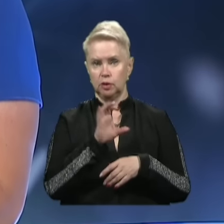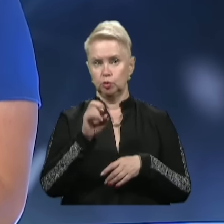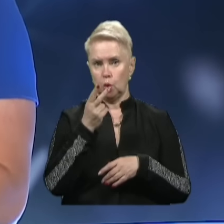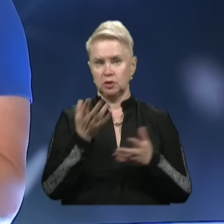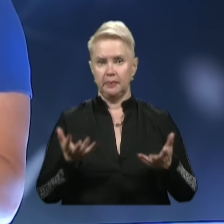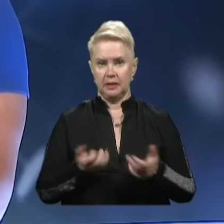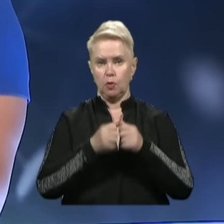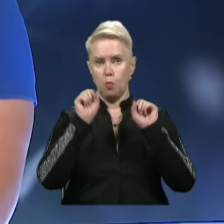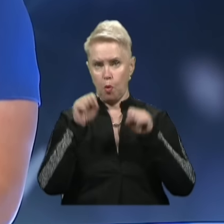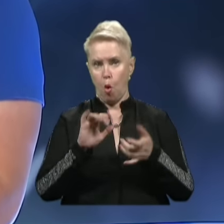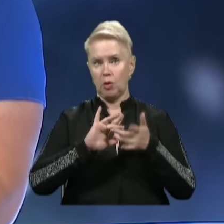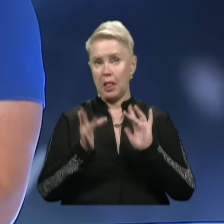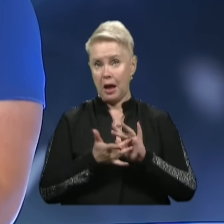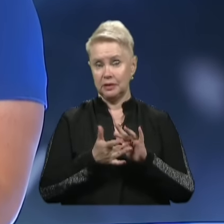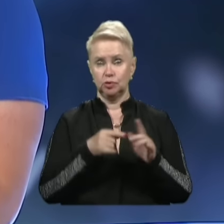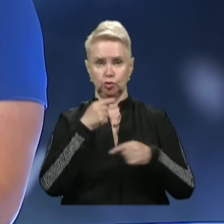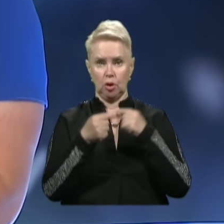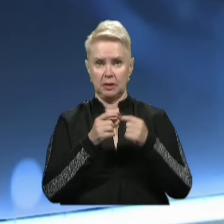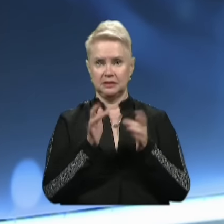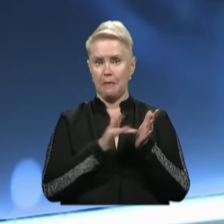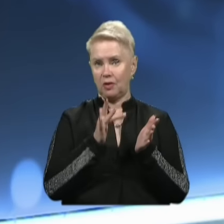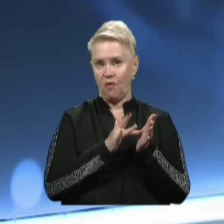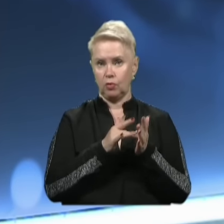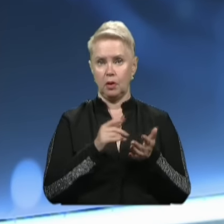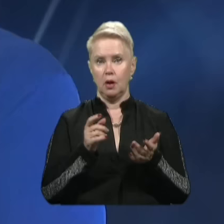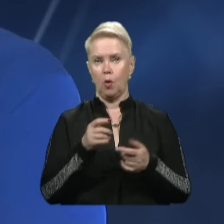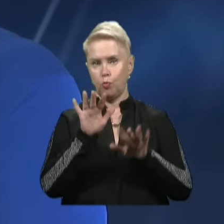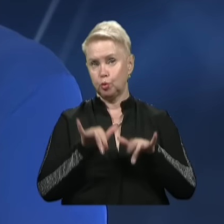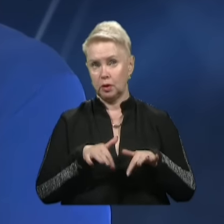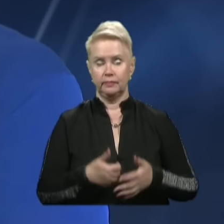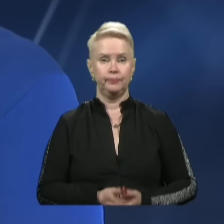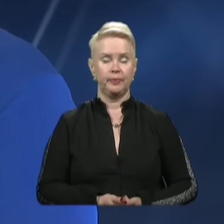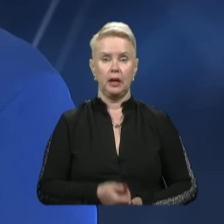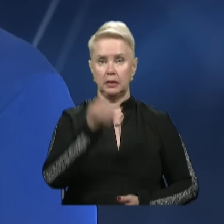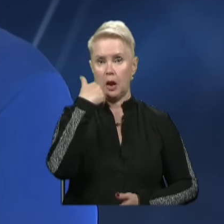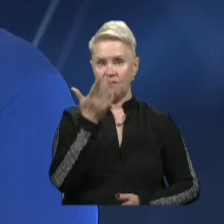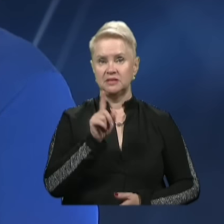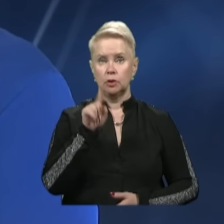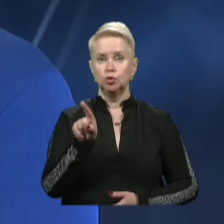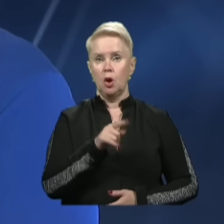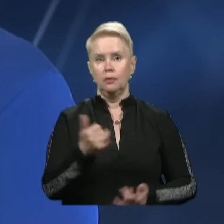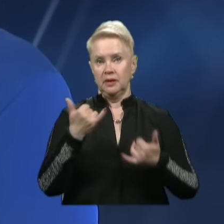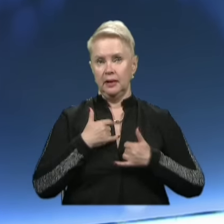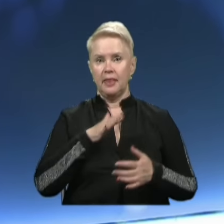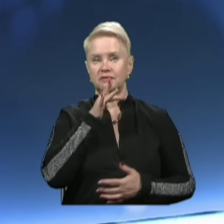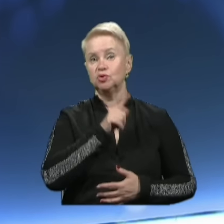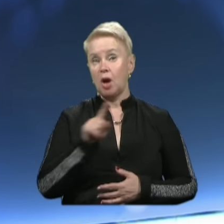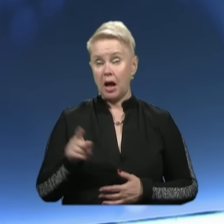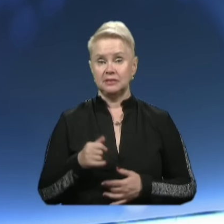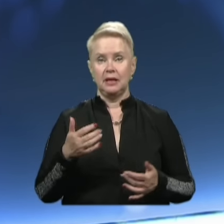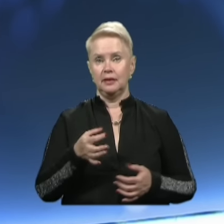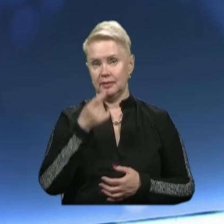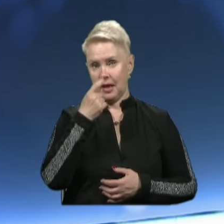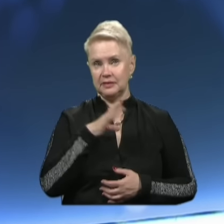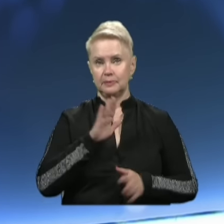соціальною підтримкою. Можна онлайн, через смартфон, планшет, комп'ютер. Дякуємо вам за те, що приділили нам час. І я